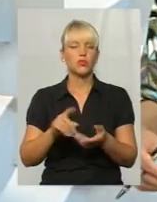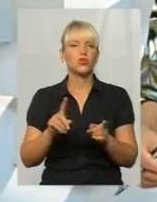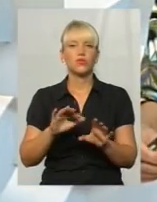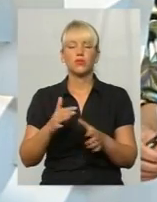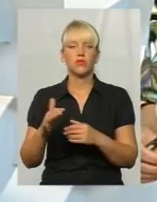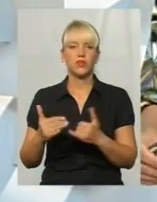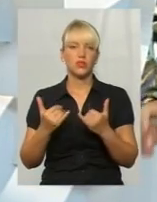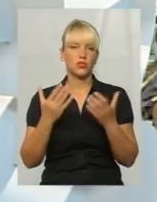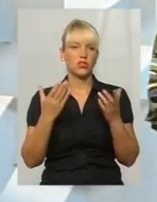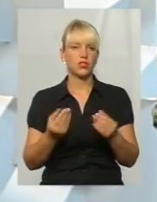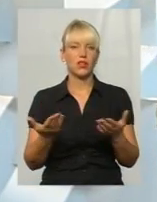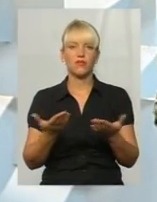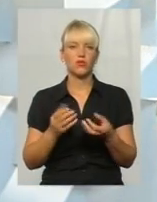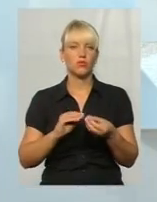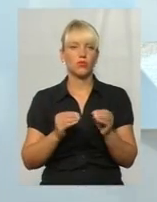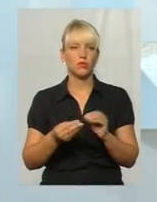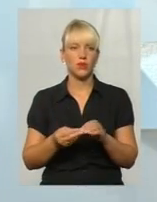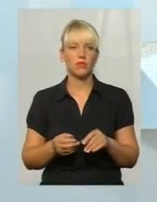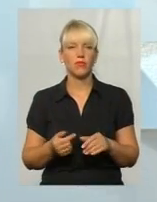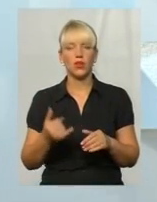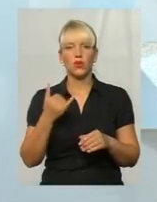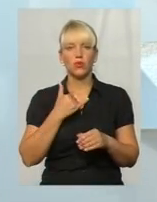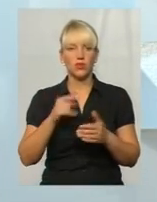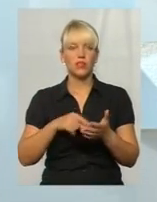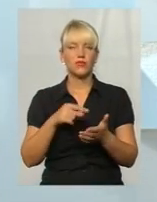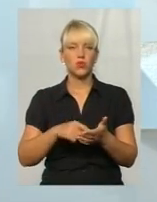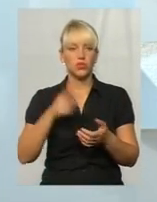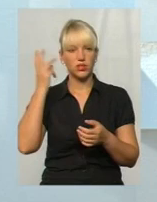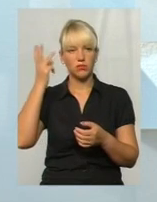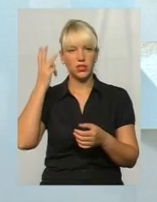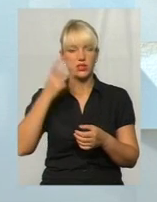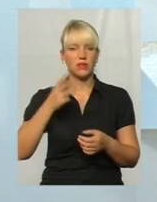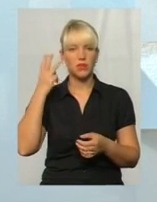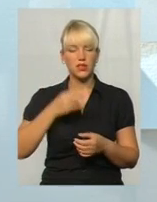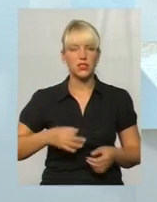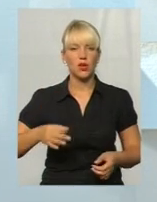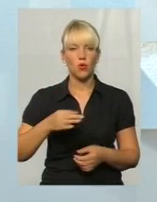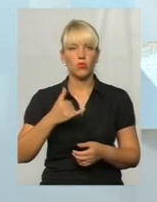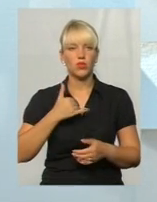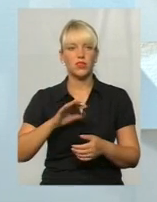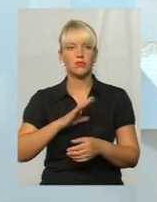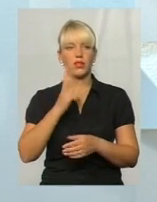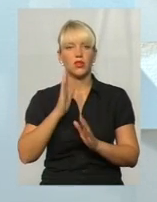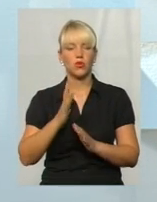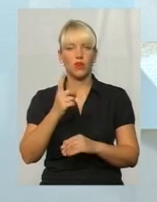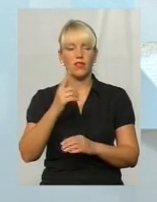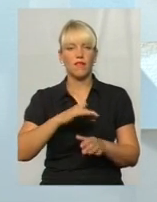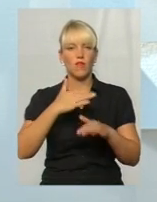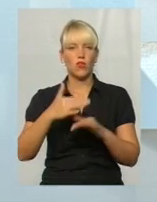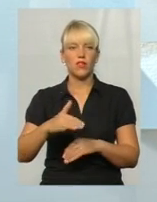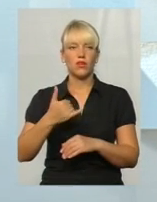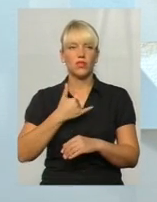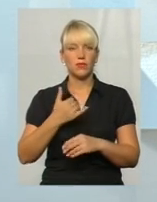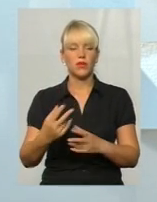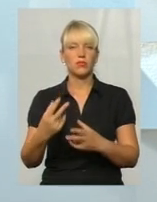сьогоднішній день? В чому найбільша проблема? У нас в місті Хмельницької області була тільки одна вулна. Нам, в